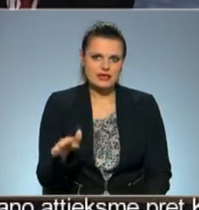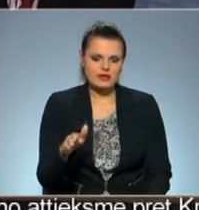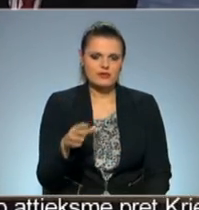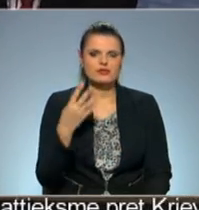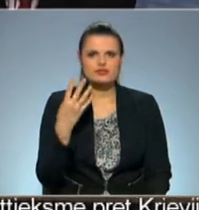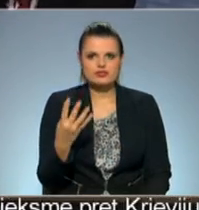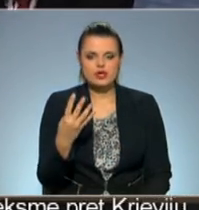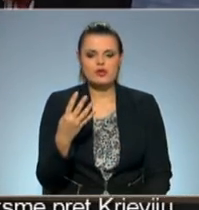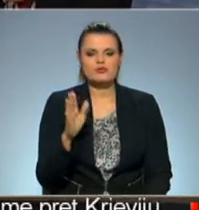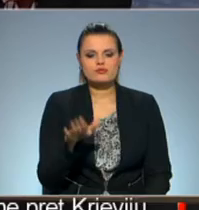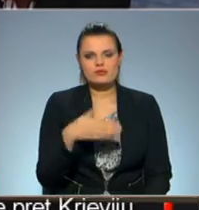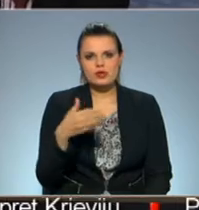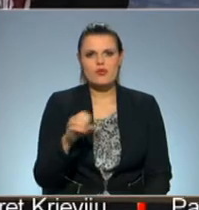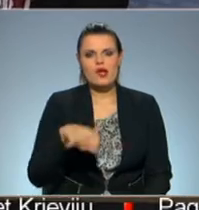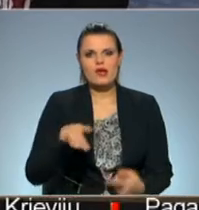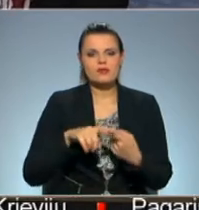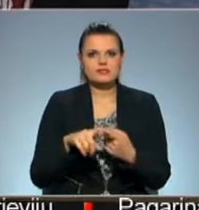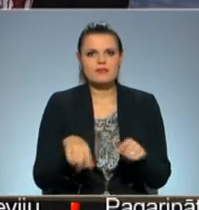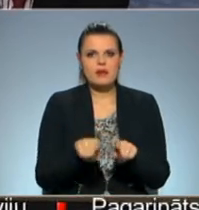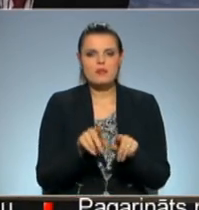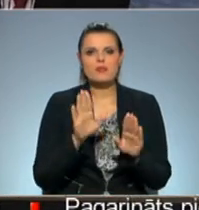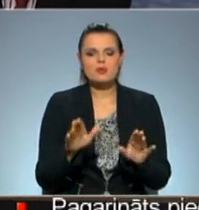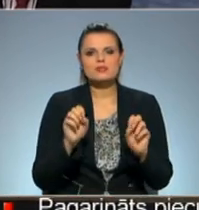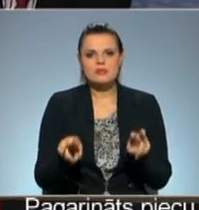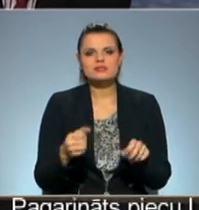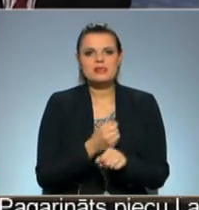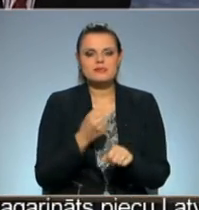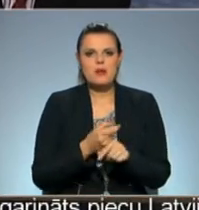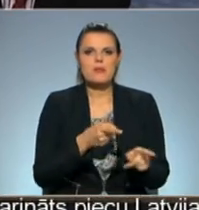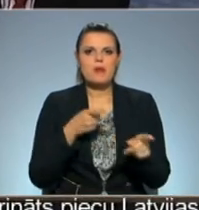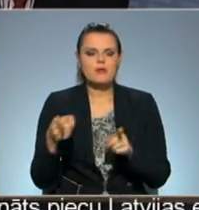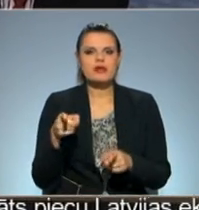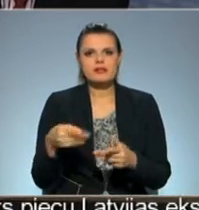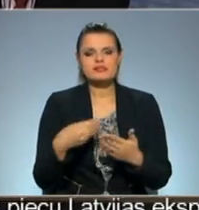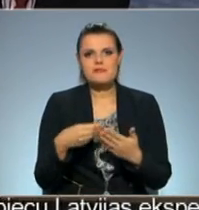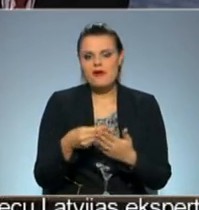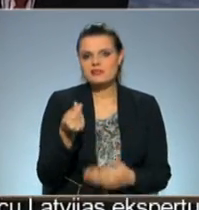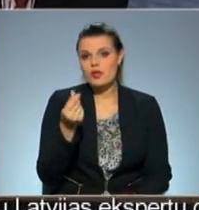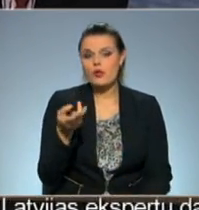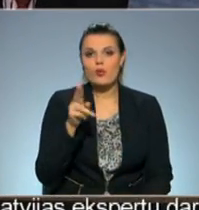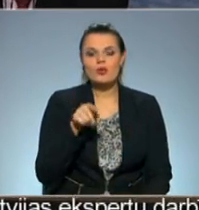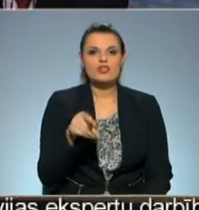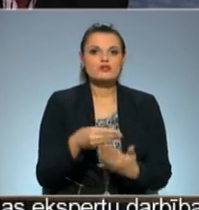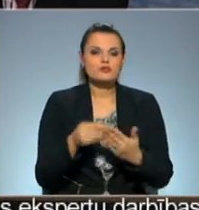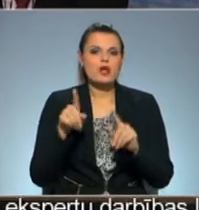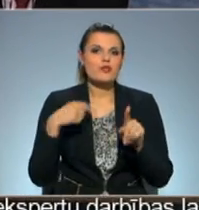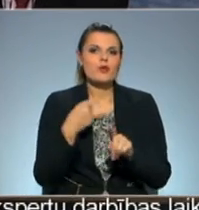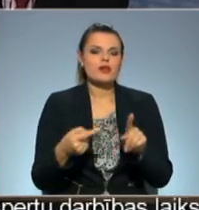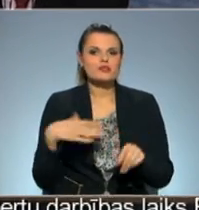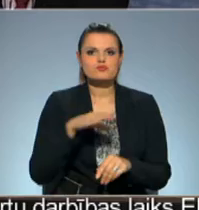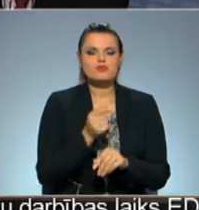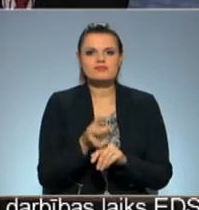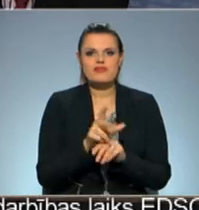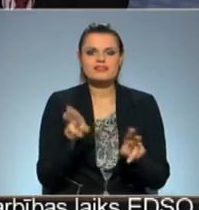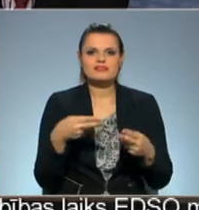Četras karogas. Es speciāli tiks pagatavoti pārvietojami karogu karogu masti. Tas nozīmē, ka nākošā reizē mēs vairs